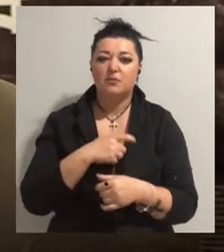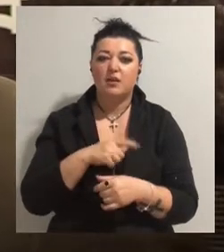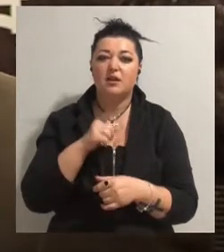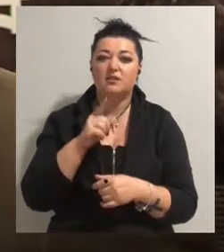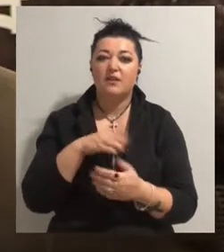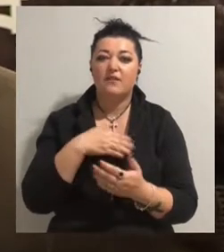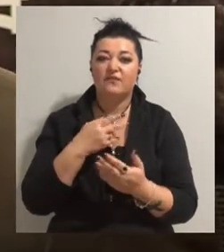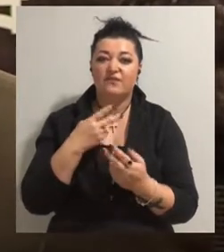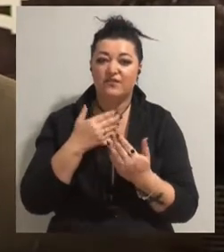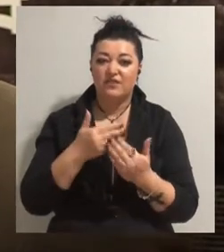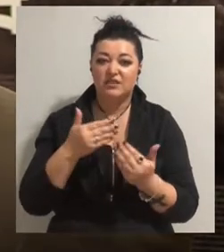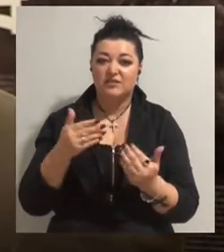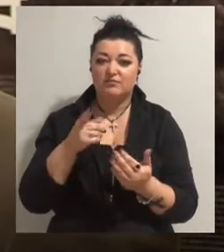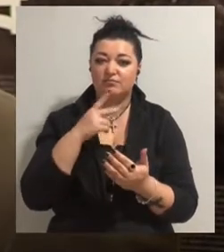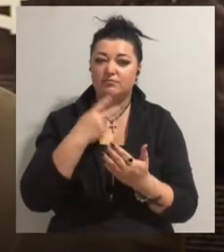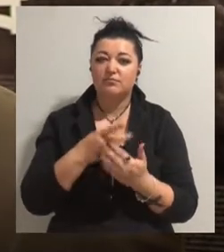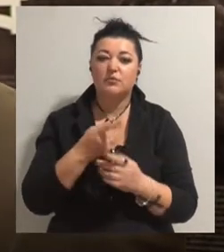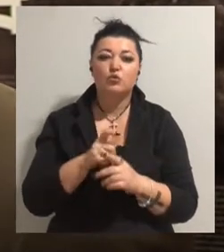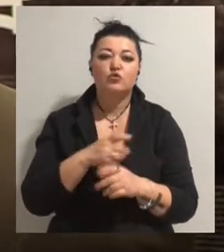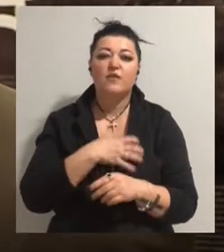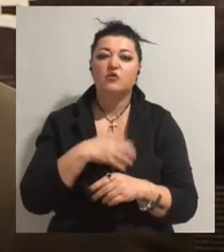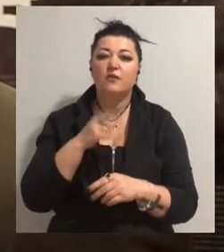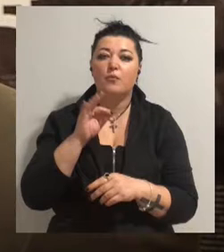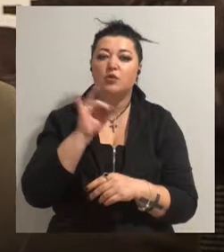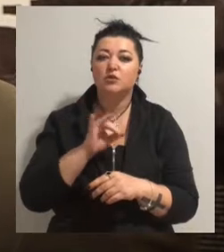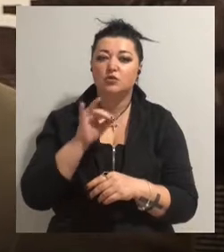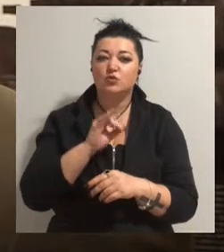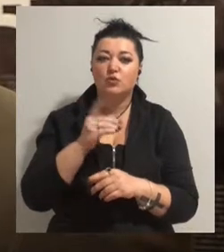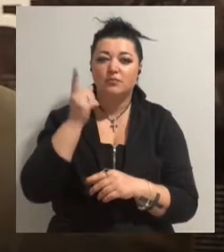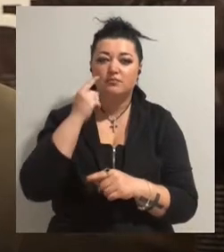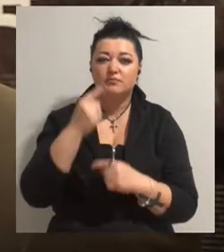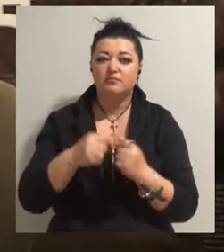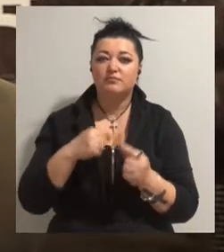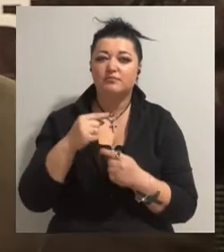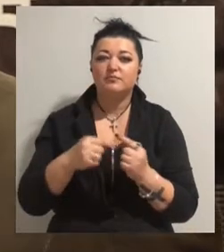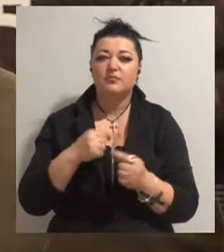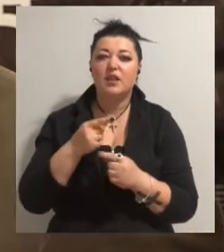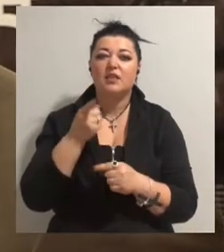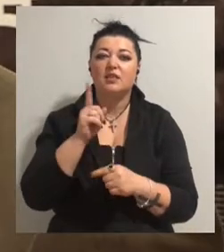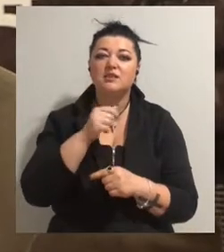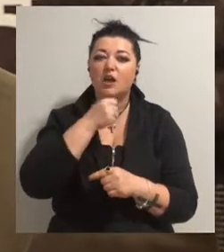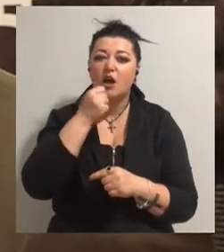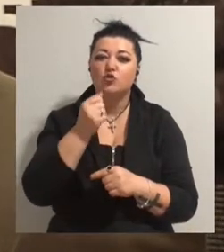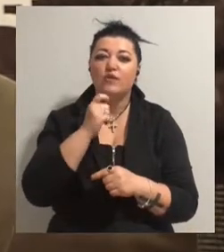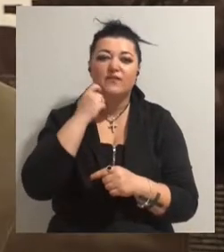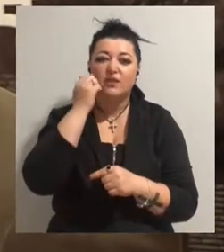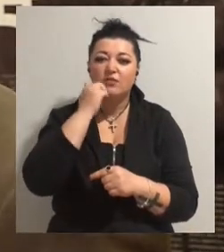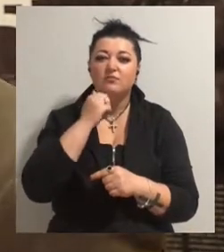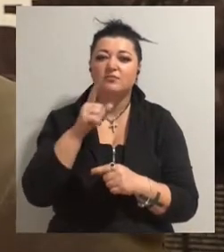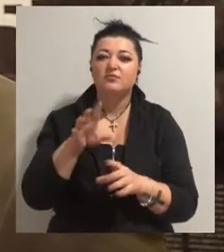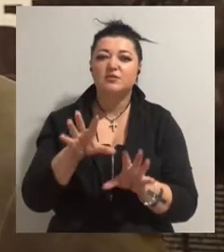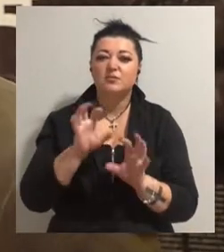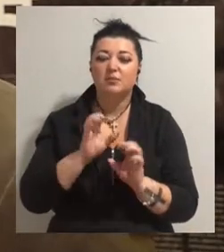і це дуже важливо, бо історію, особливо молоде покоління, воно і загалом, і покоління старшого віку, вона часто сприймає саме через